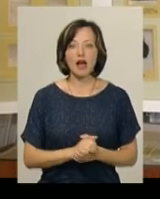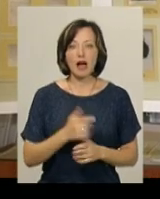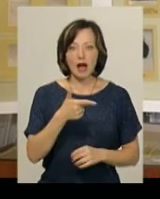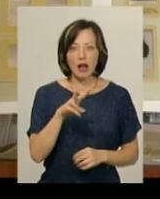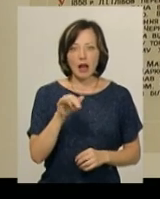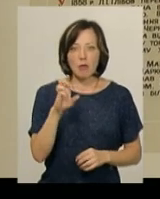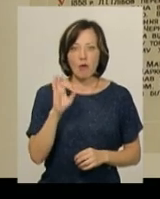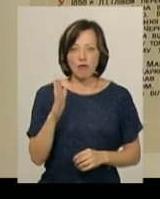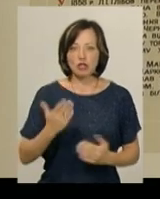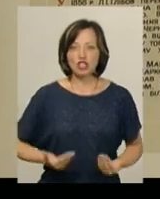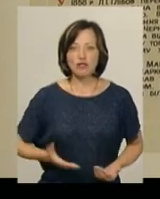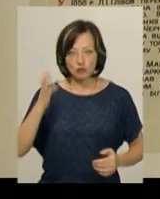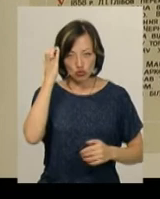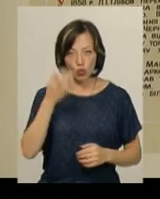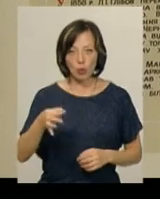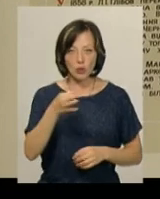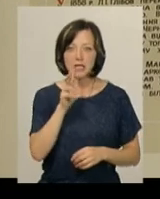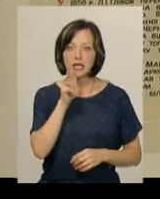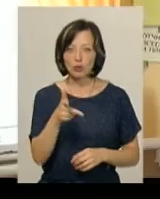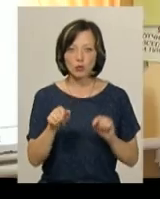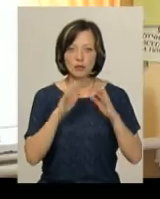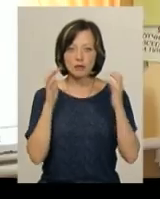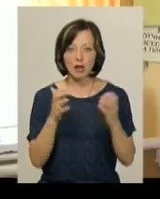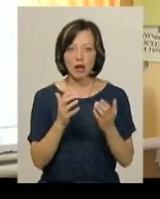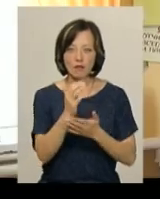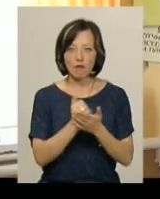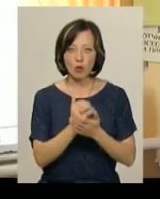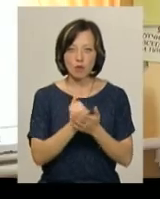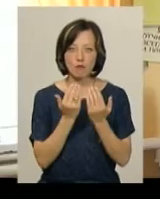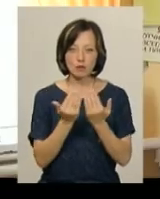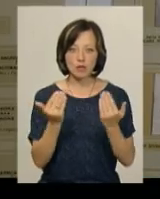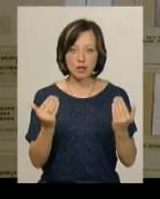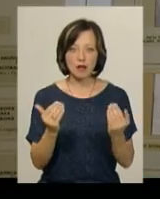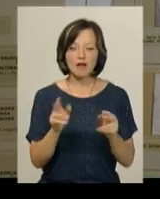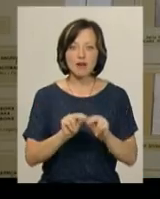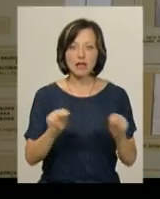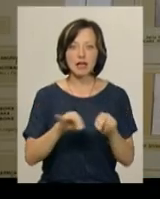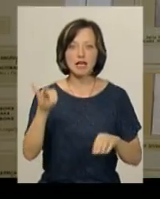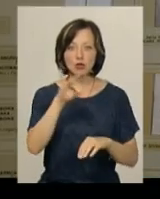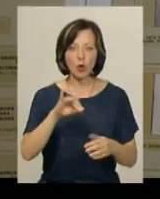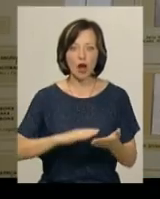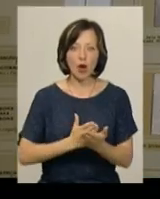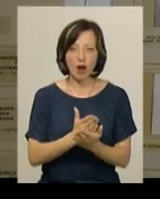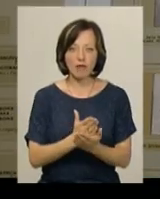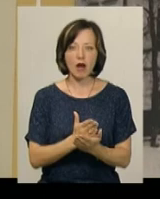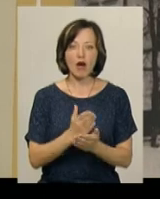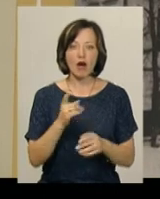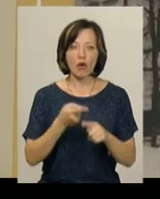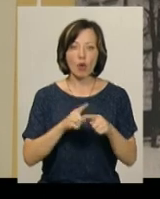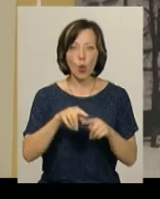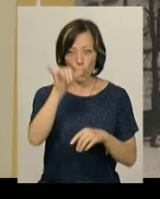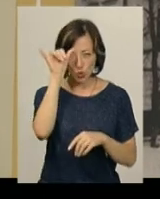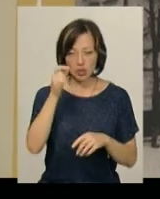Чорному острові майже три роки. Тут, каже зберігач фондів музеї Олег Кухар, він викладав історію та географію у Дворянському